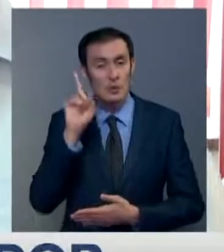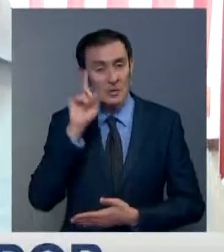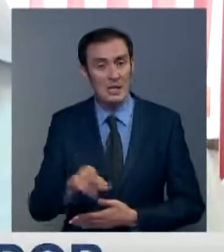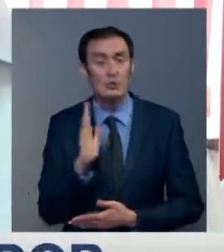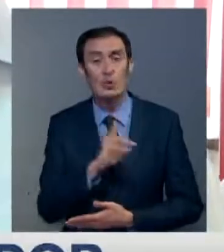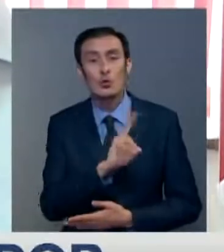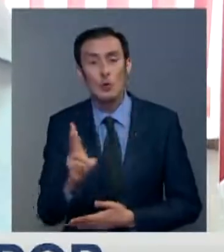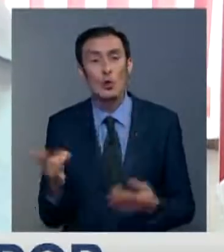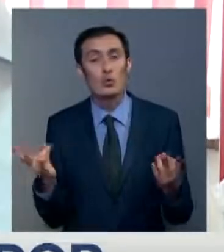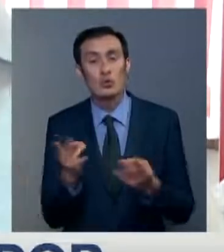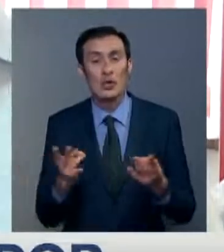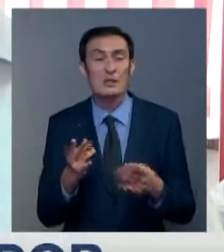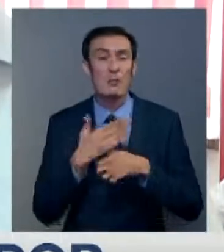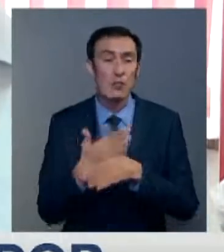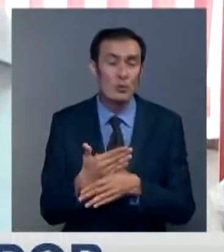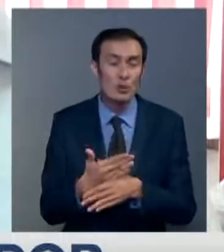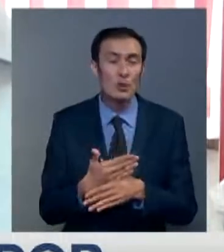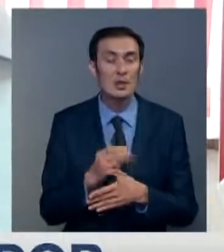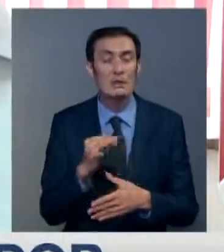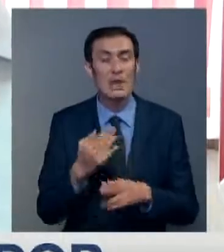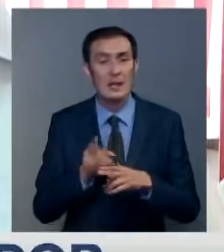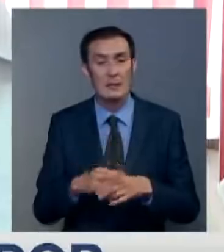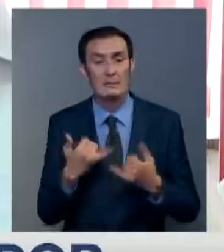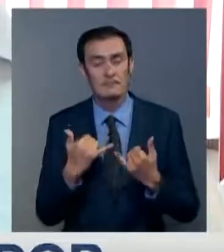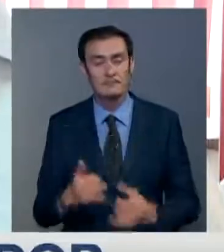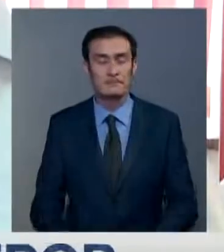знать, кто нуждается в их помощи и поддержке.